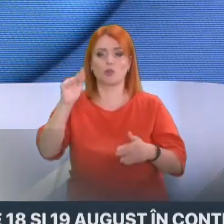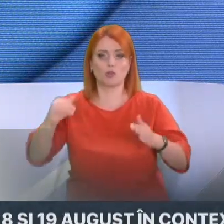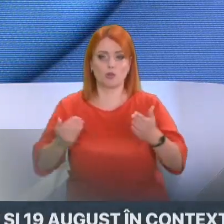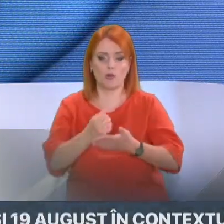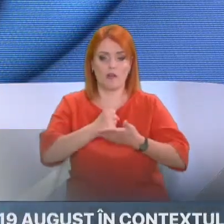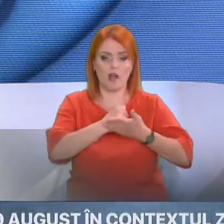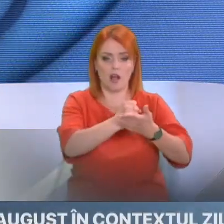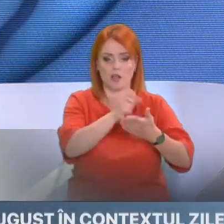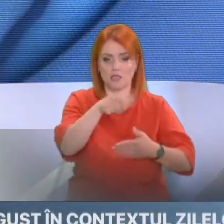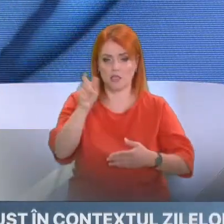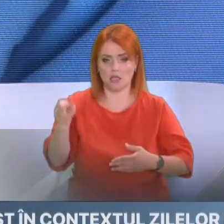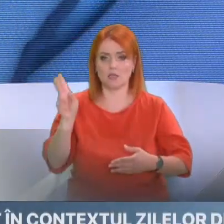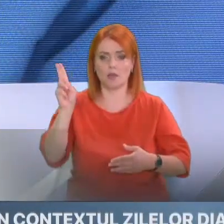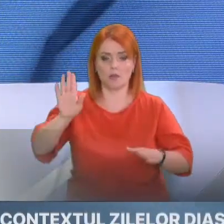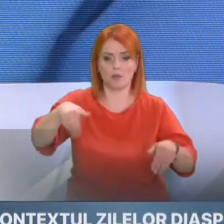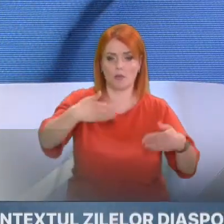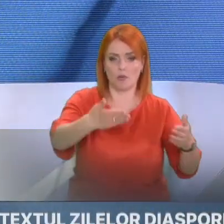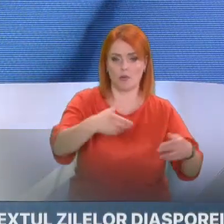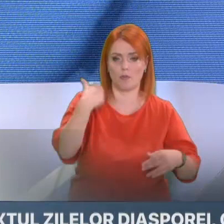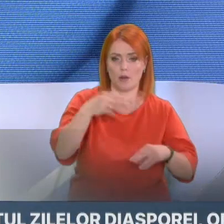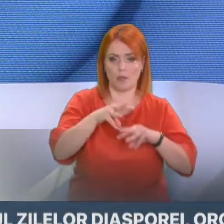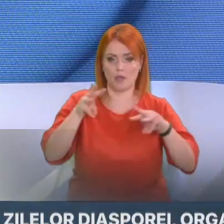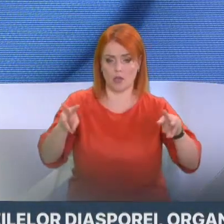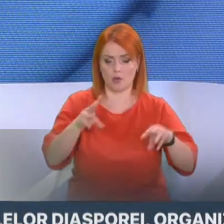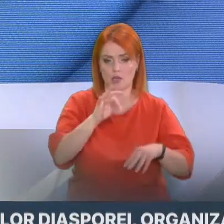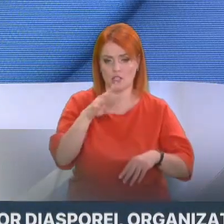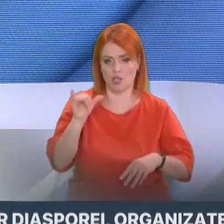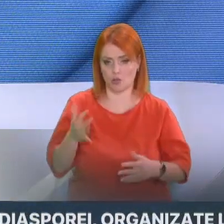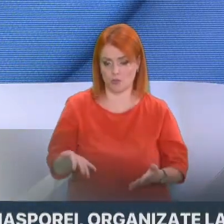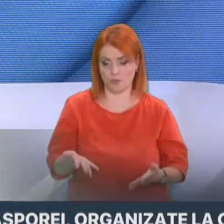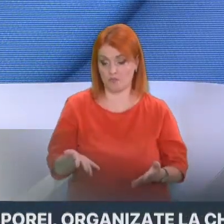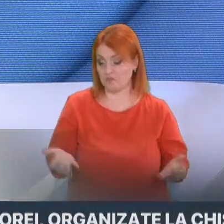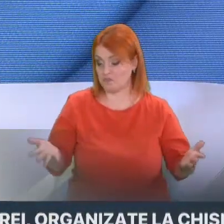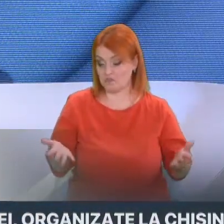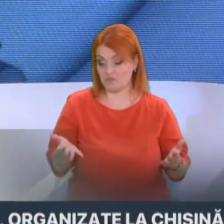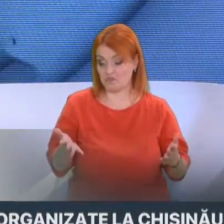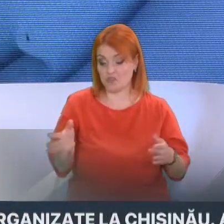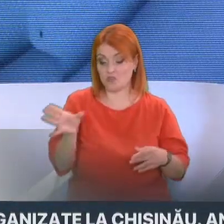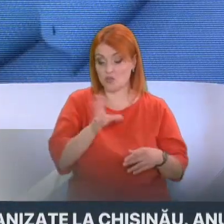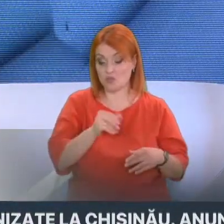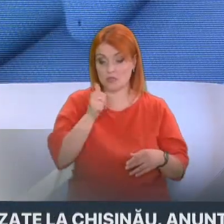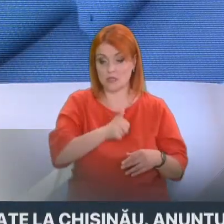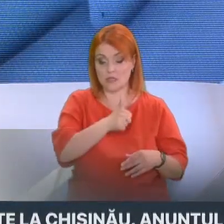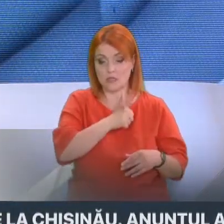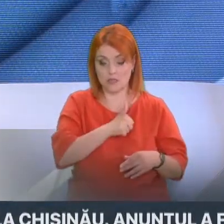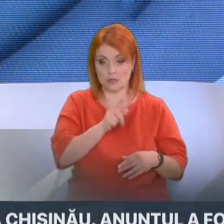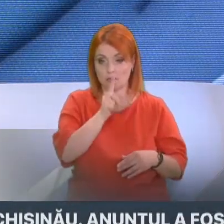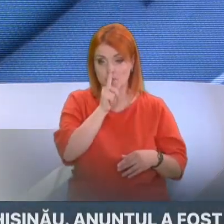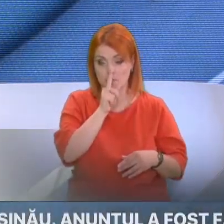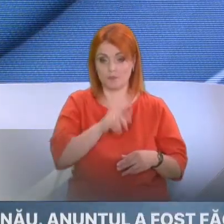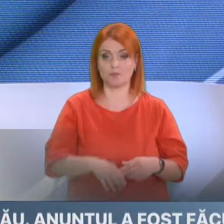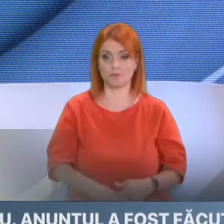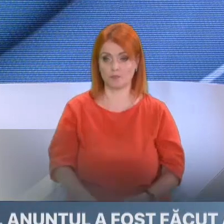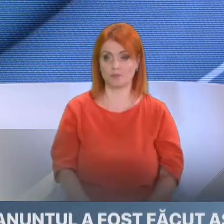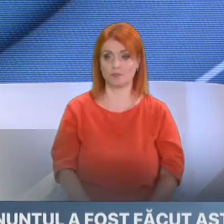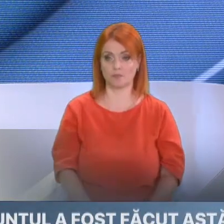partidului și care ar putea să vină pentru a monetize lucrurilor dacă au fost câneși gafe, chiar dacă domnul ministru a vorbit